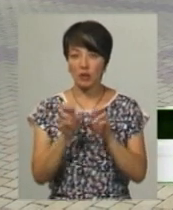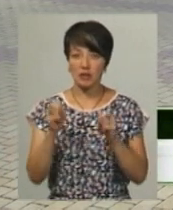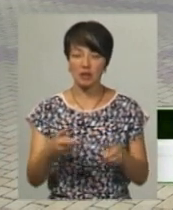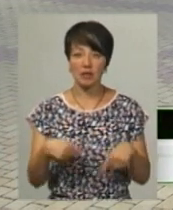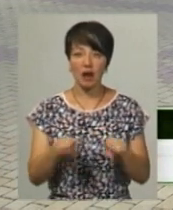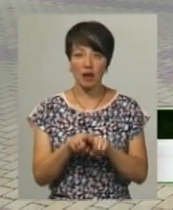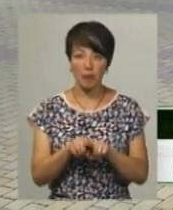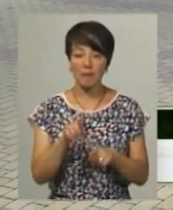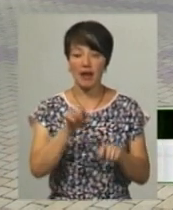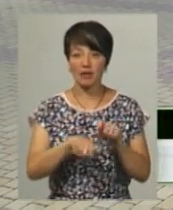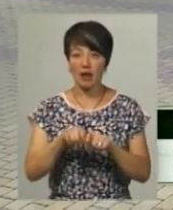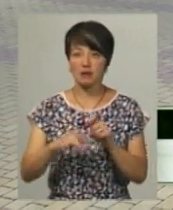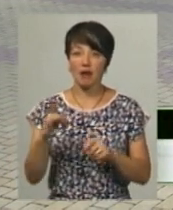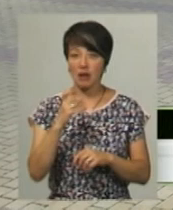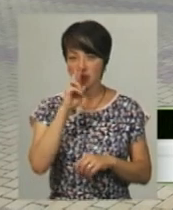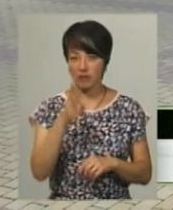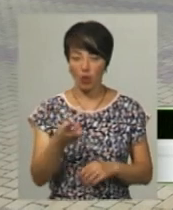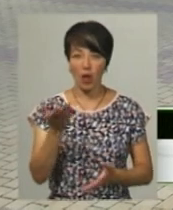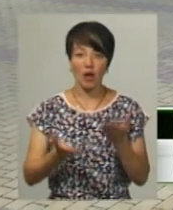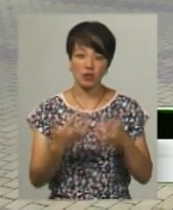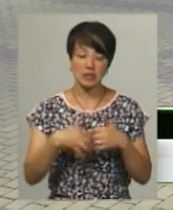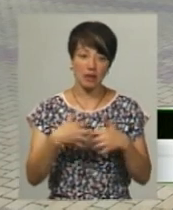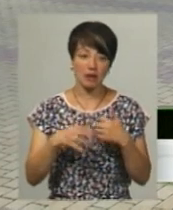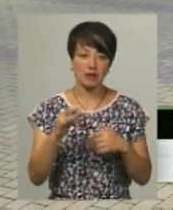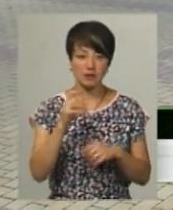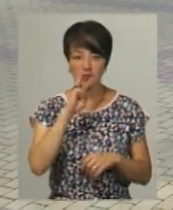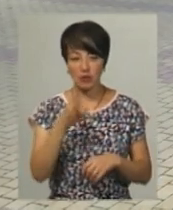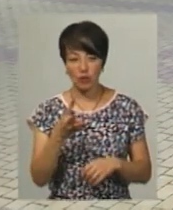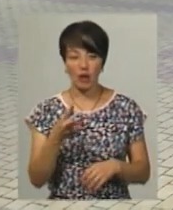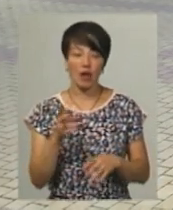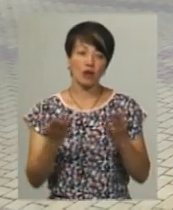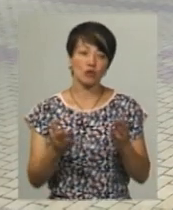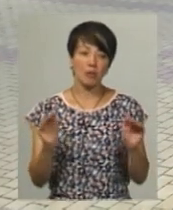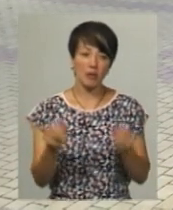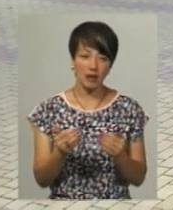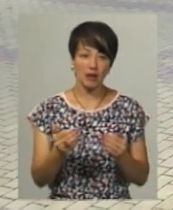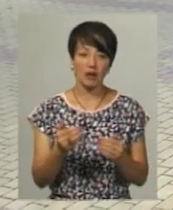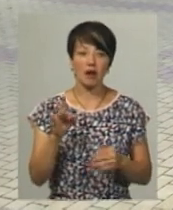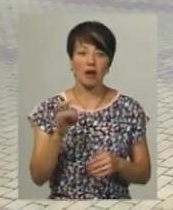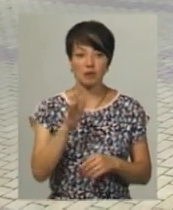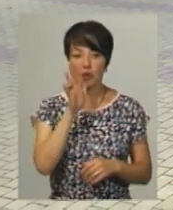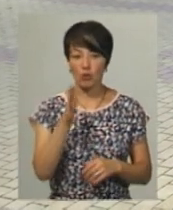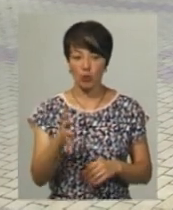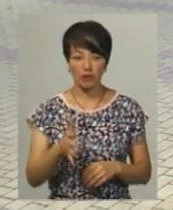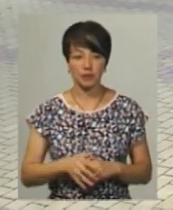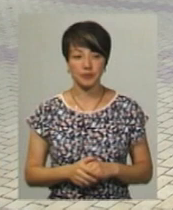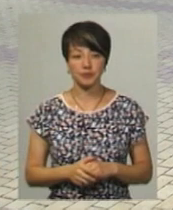господарювання перевіряється раз на два роки. Якщо до середнього – раз в три роки, якщо до незначного ступеню ризику – раз в п'ять років.